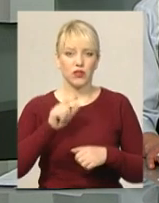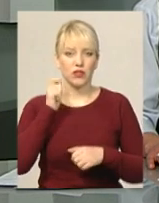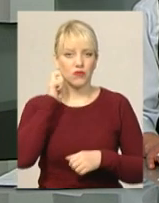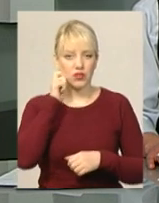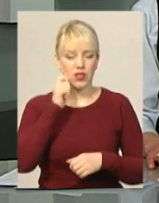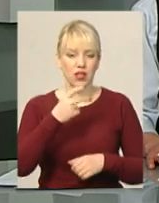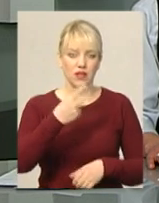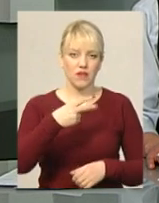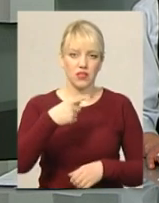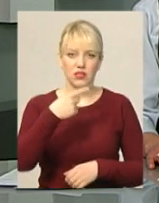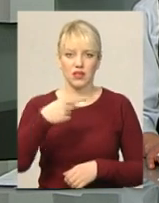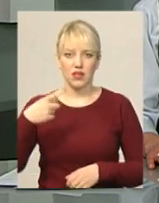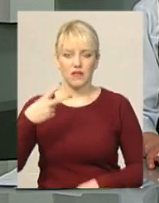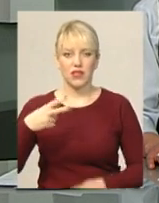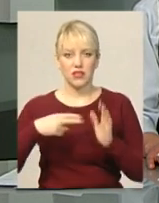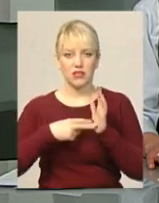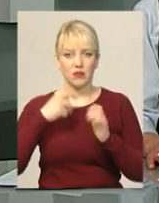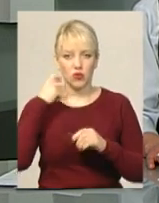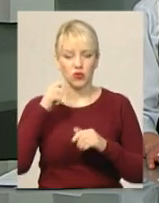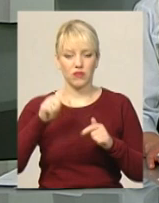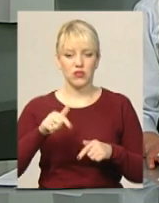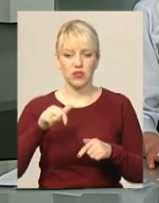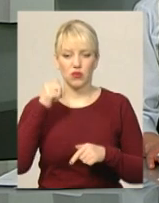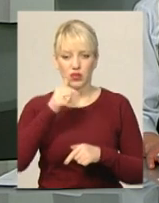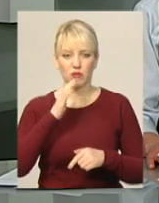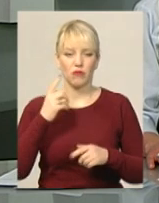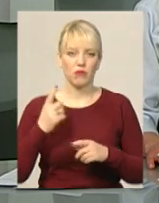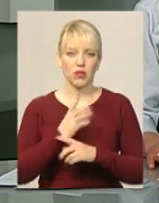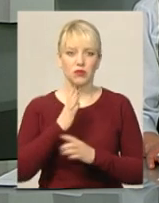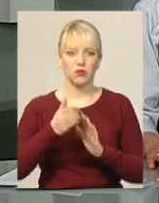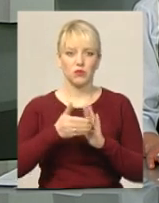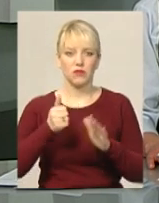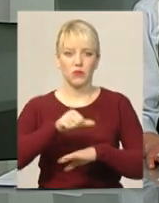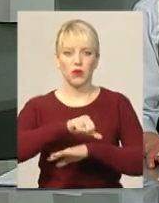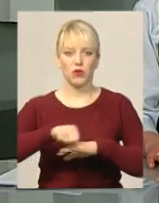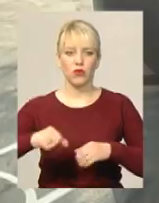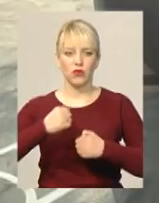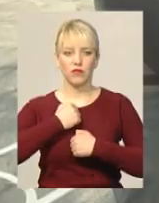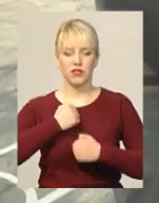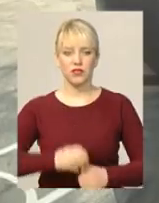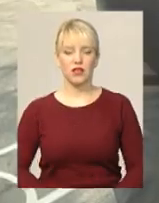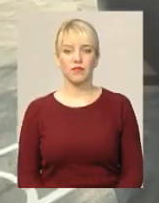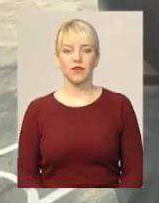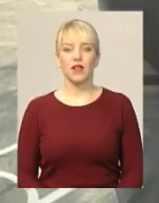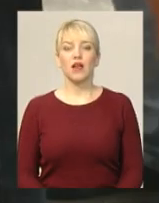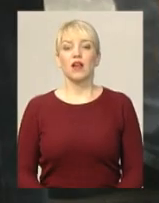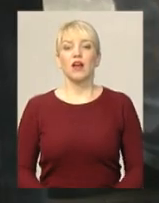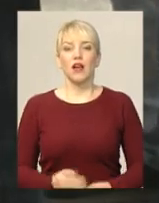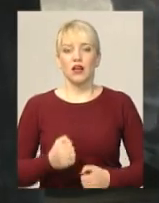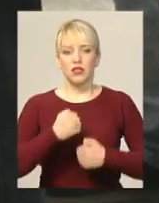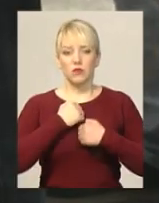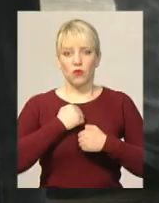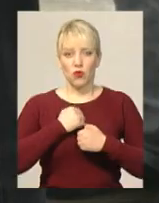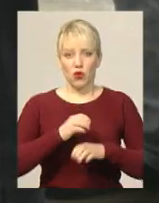27 років. Цієї весни вперше призватимуть і у прикордонні війська. Подробиці далі у сюжеті. Збройні сили України,